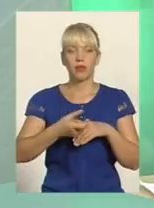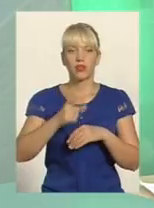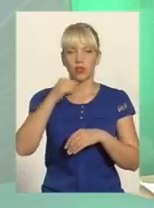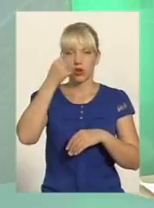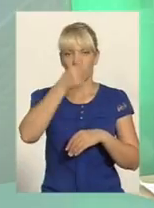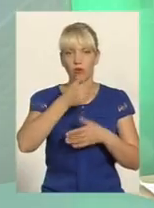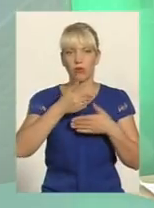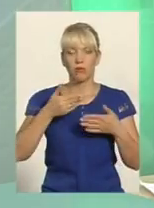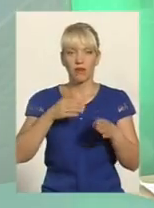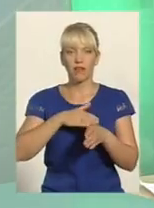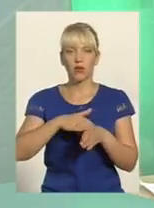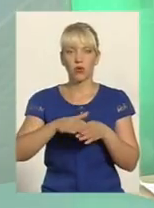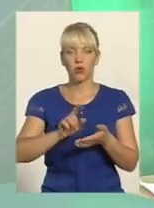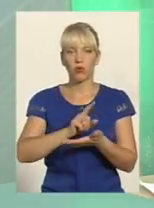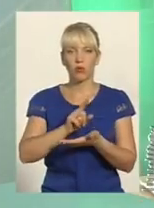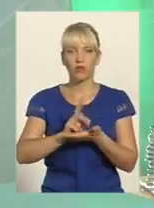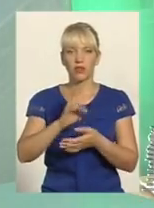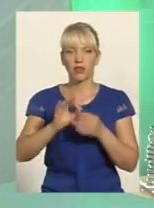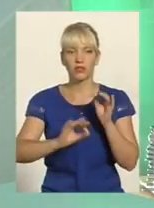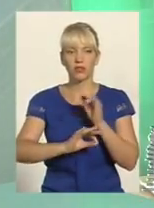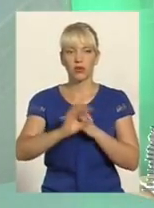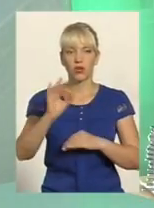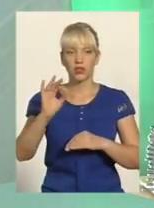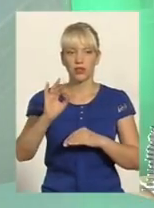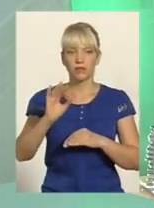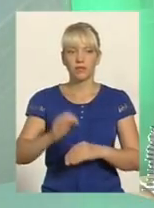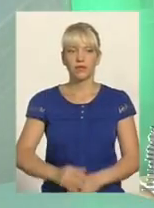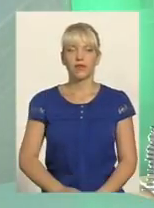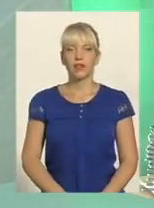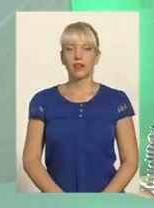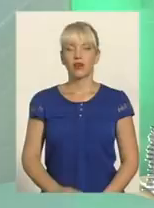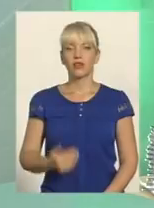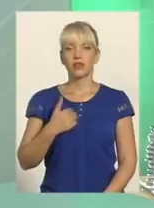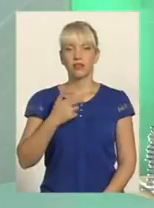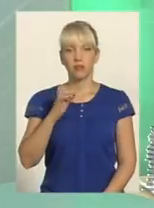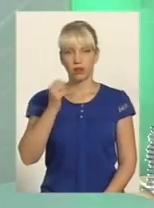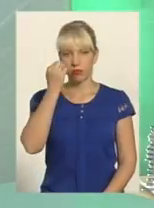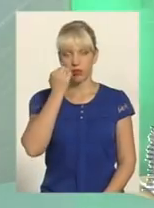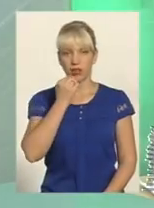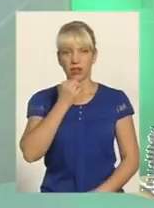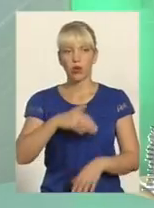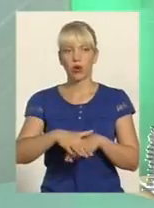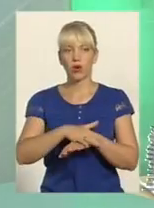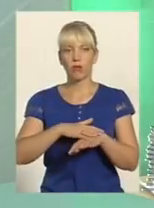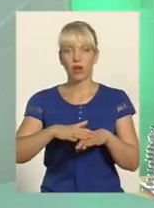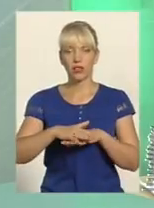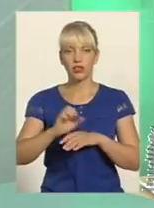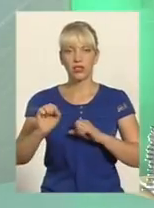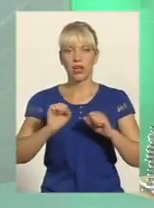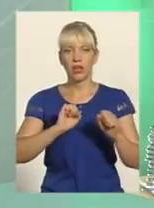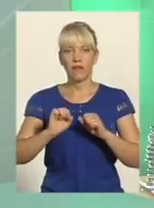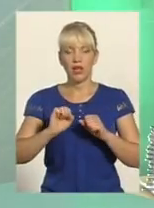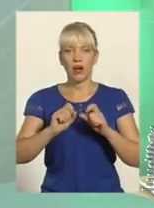обов'язки на Сході Хотів би подякувати громадськості, керівникам установ